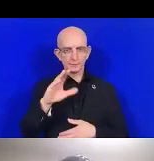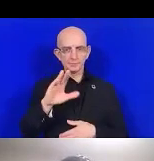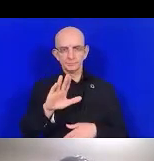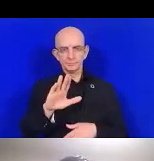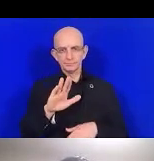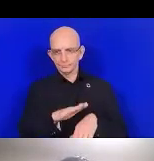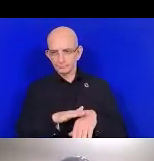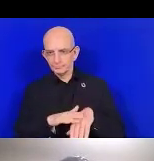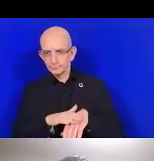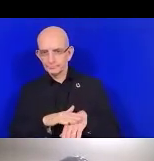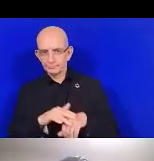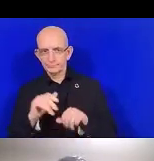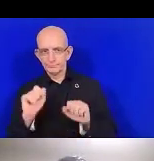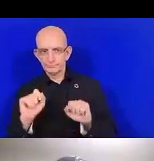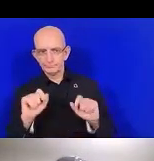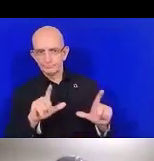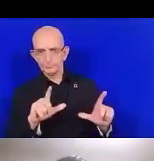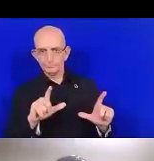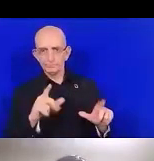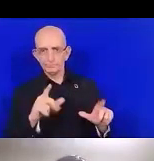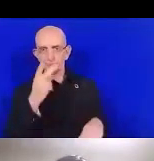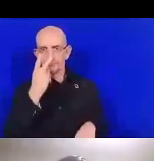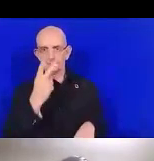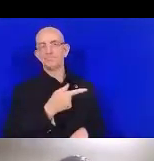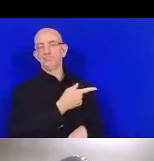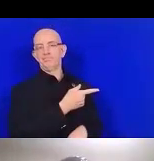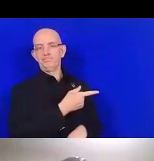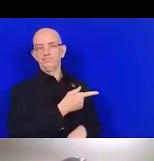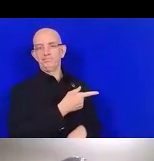Est-ce que vous pouvez voir mes diapositives?